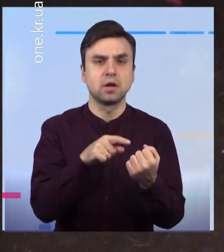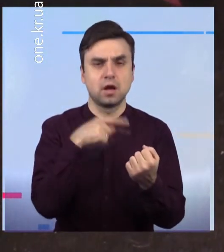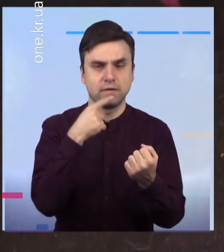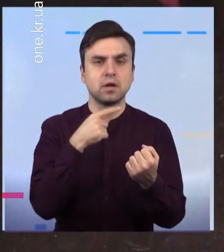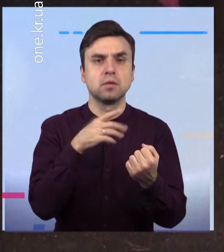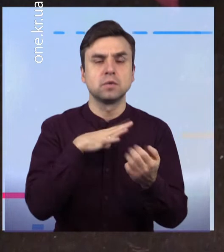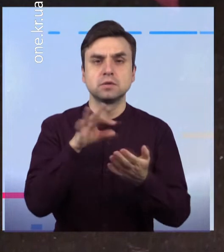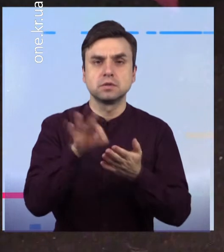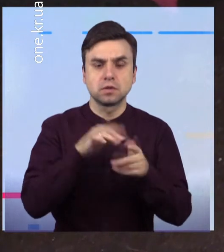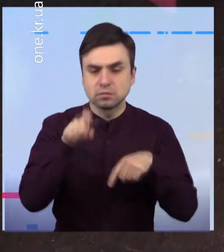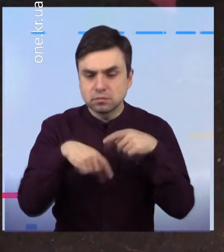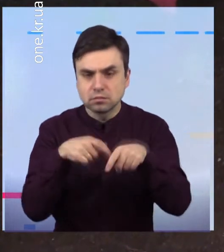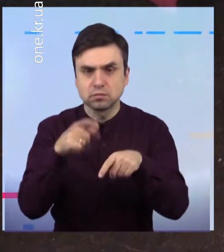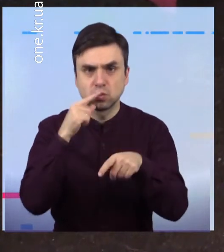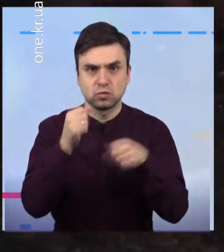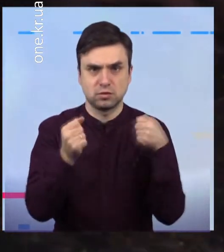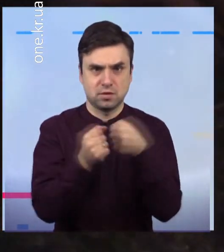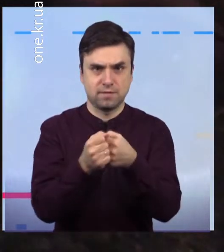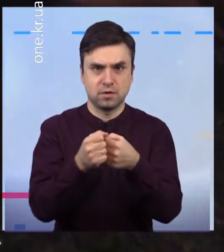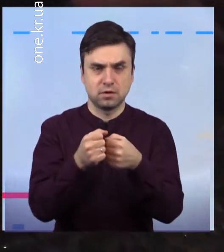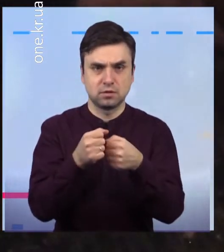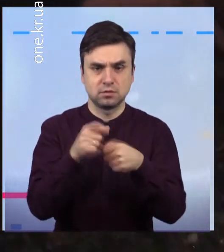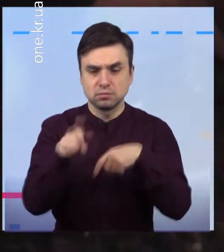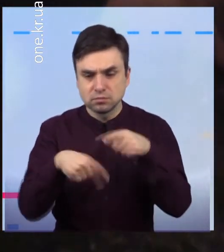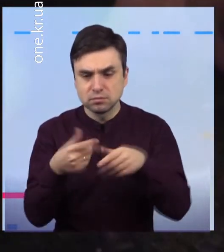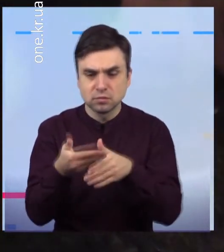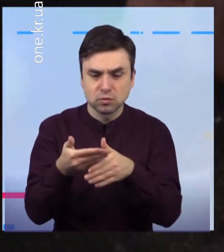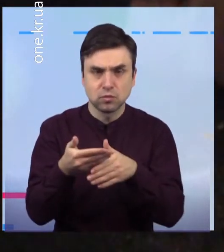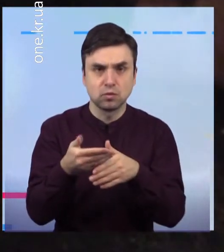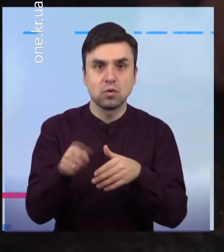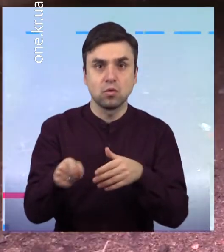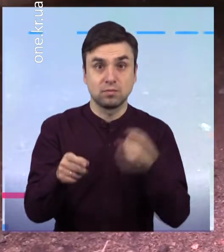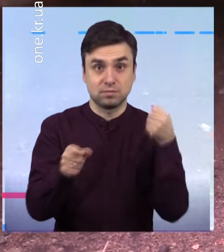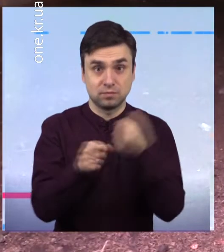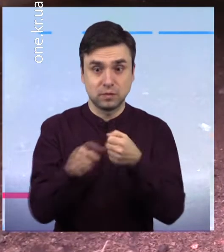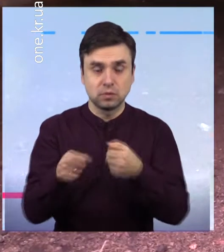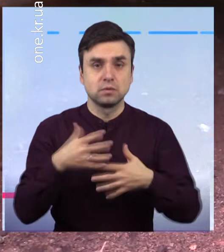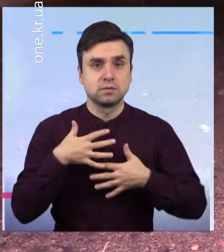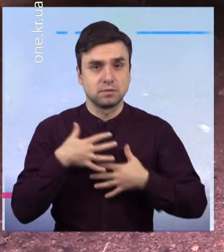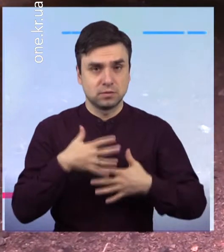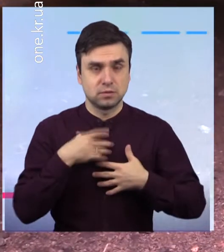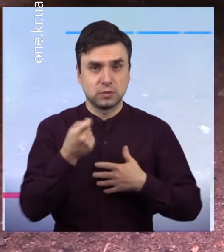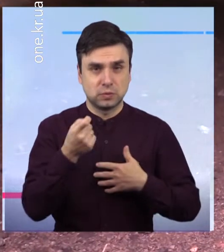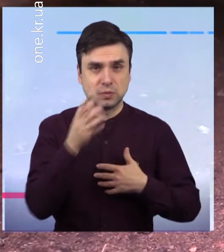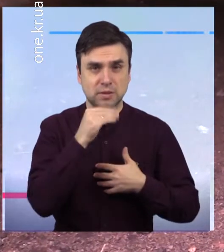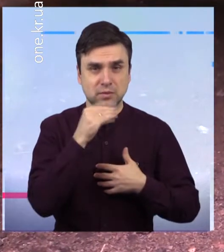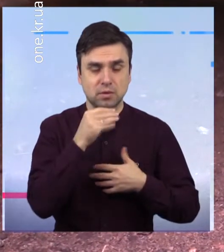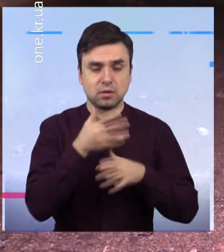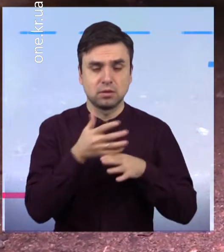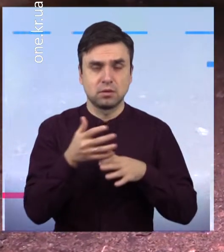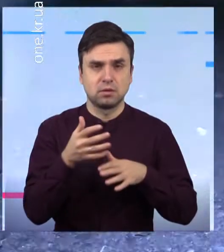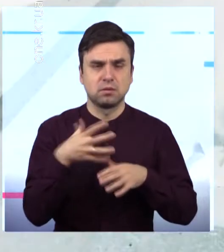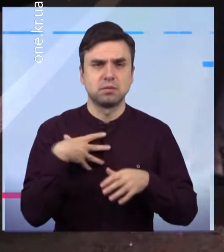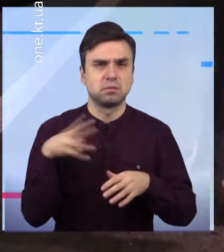перші хвилини після аварії він ще дихав Однак рятувати чоловіка було запізно від отриманих травм, той загинув майже